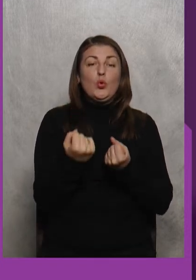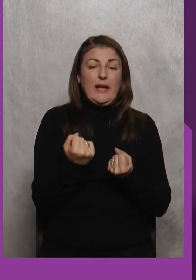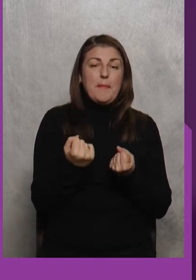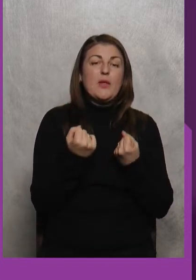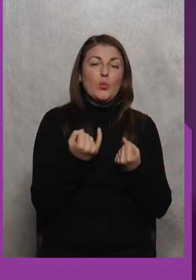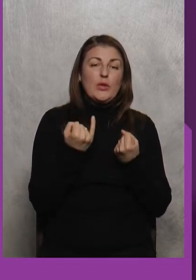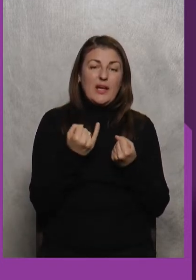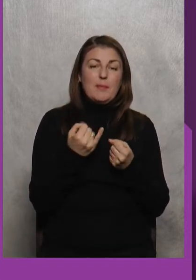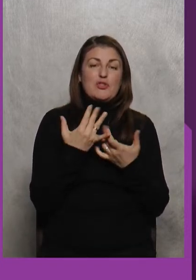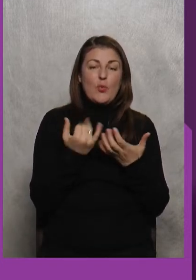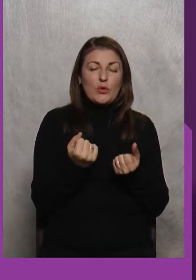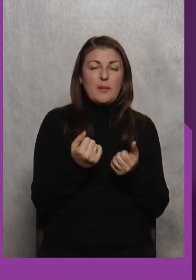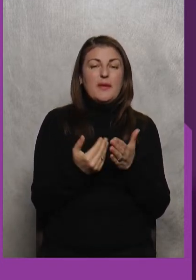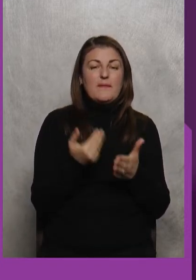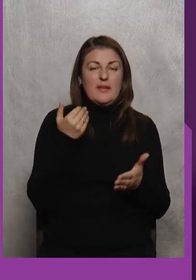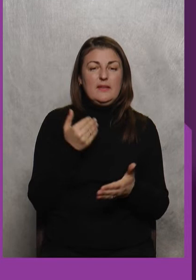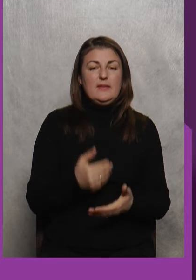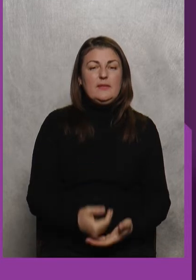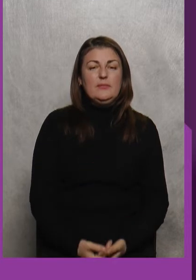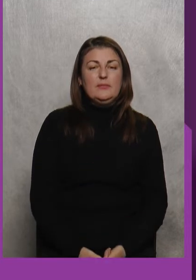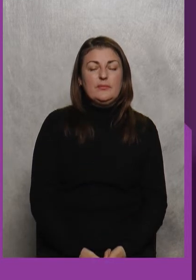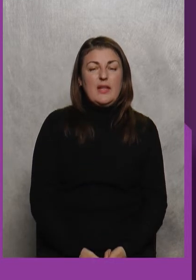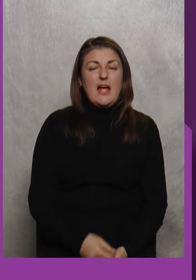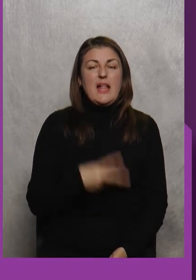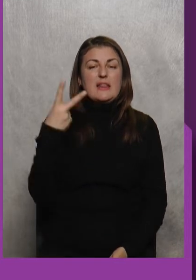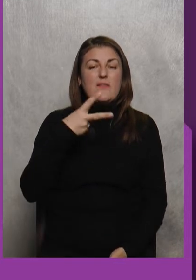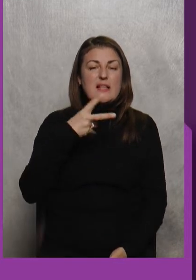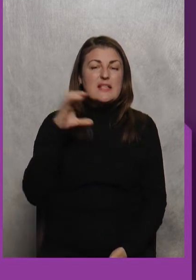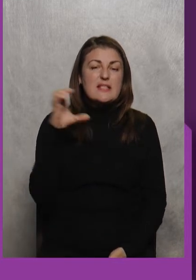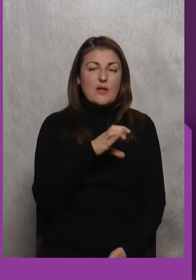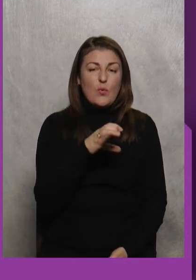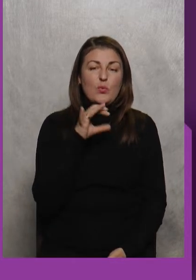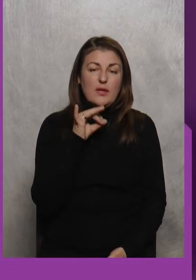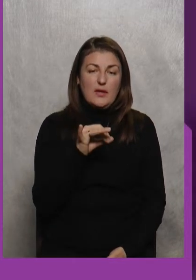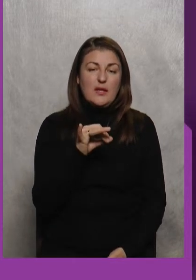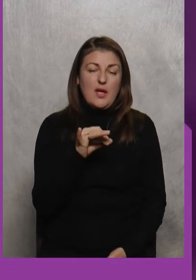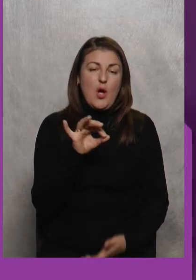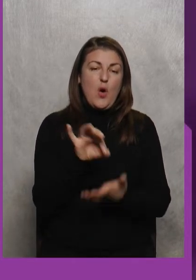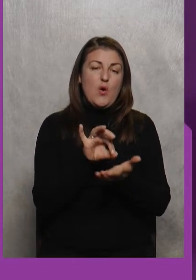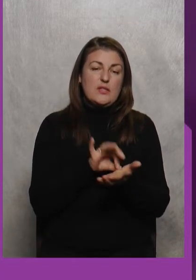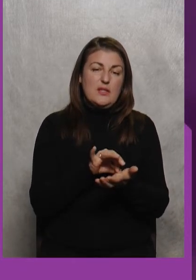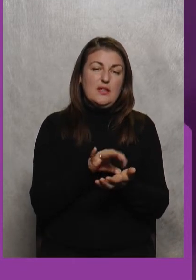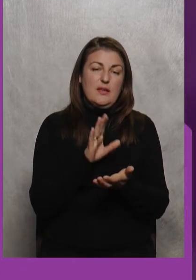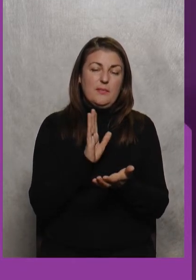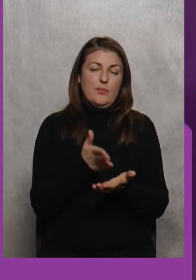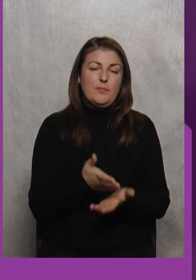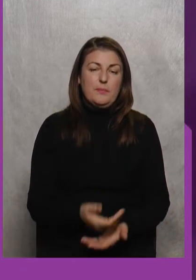Утримання Утримання Ідея Війти 20 секунд І Оцінка Іпон